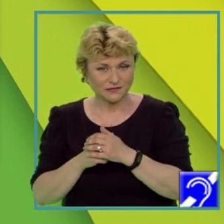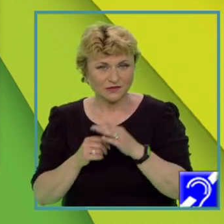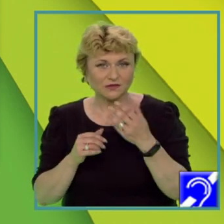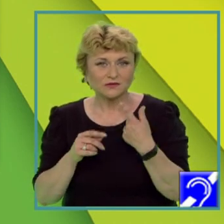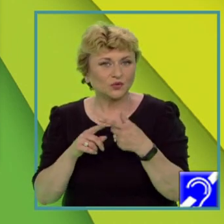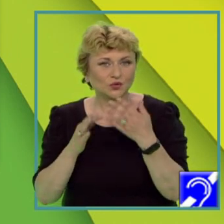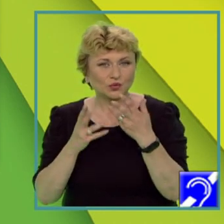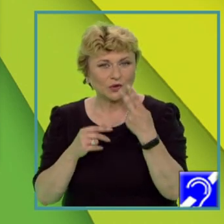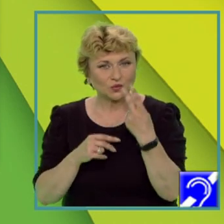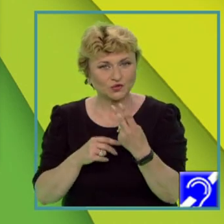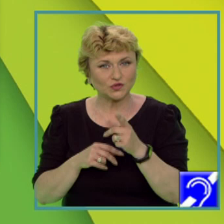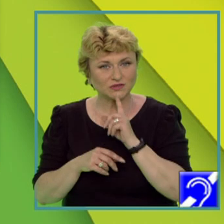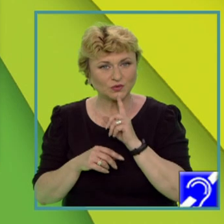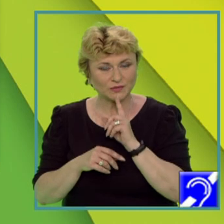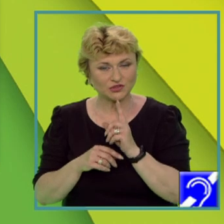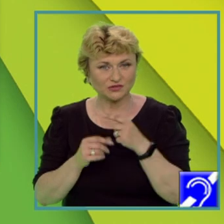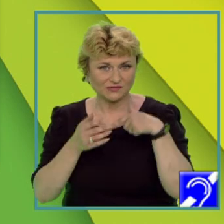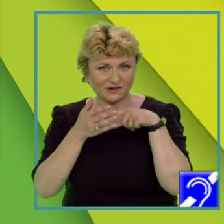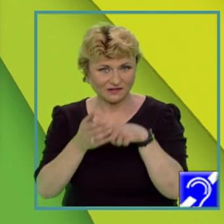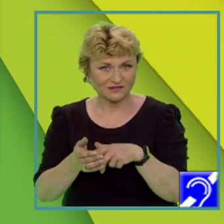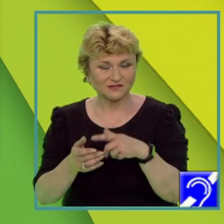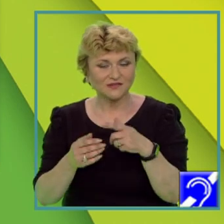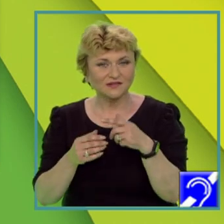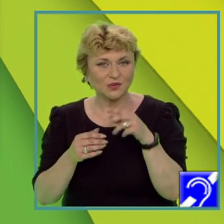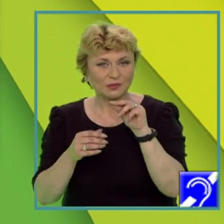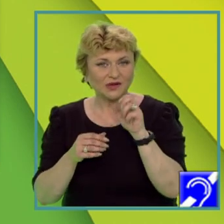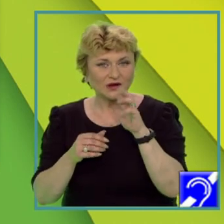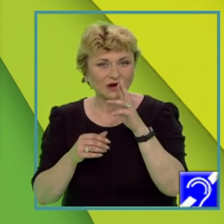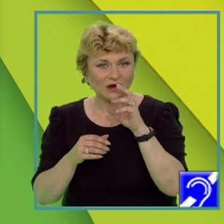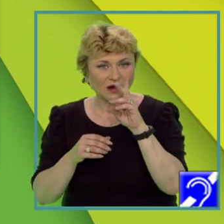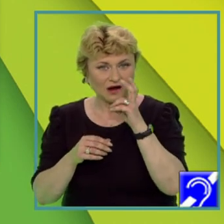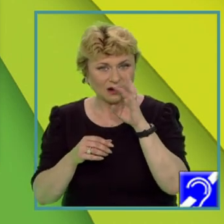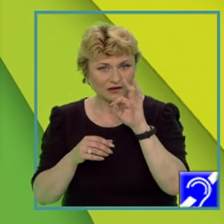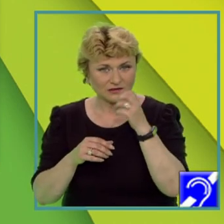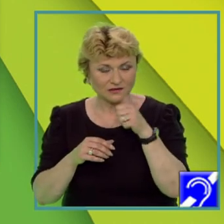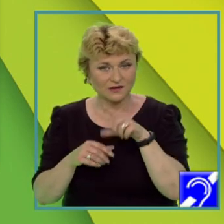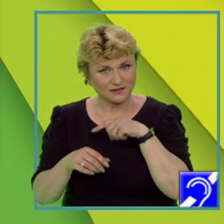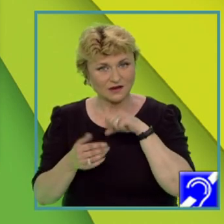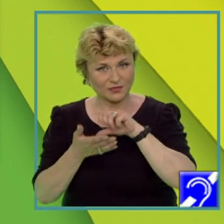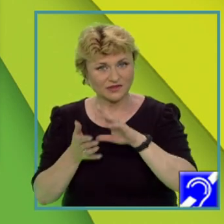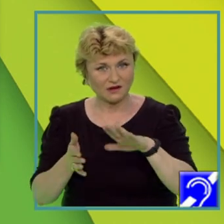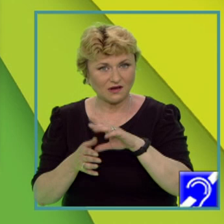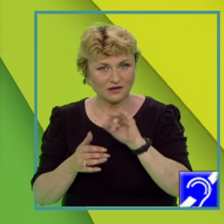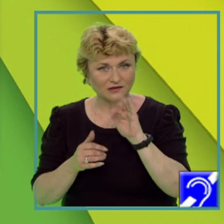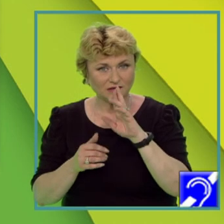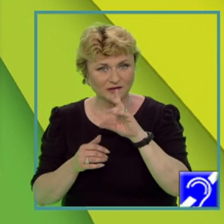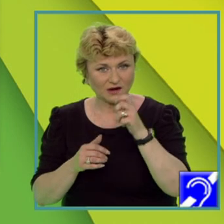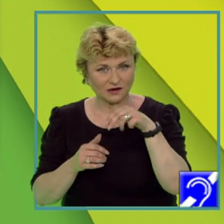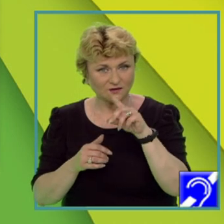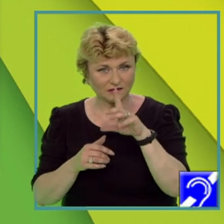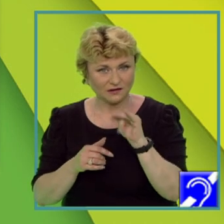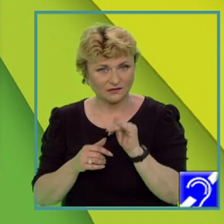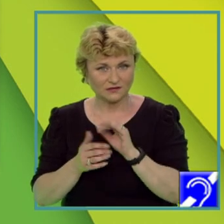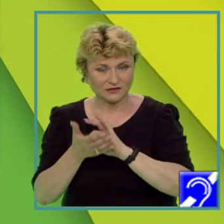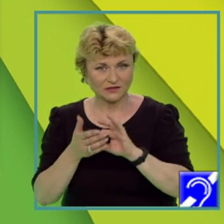2 se numește. Identificăm 2 pe hartă. Este capitala Irlandei, Dublin. Scriem răspunsul